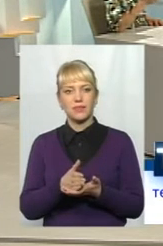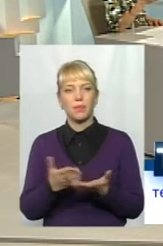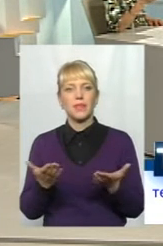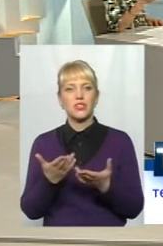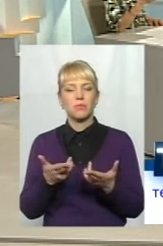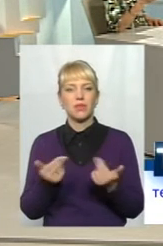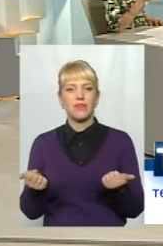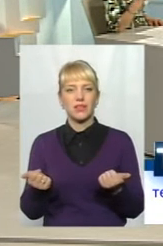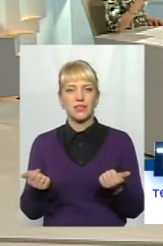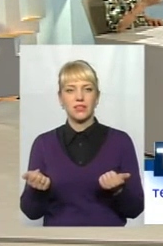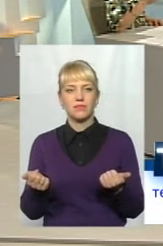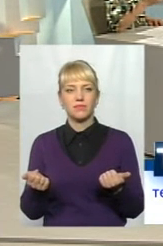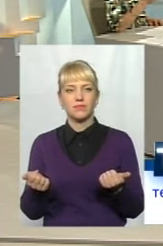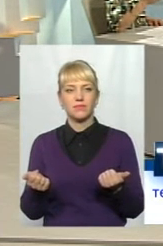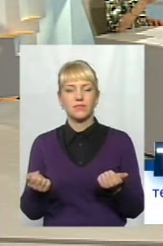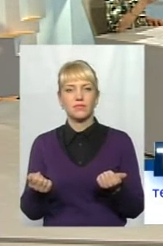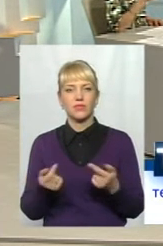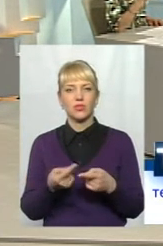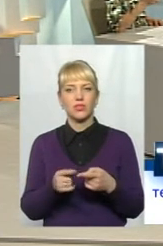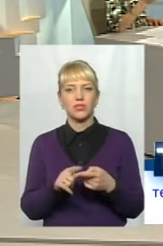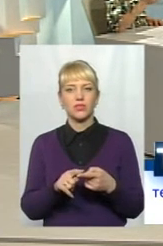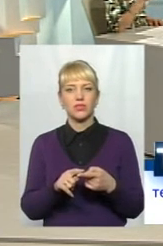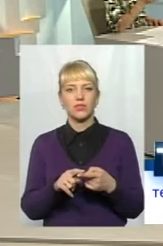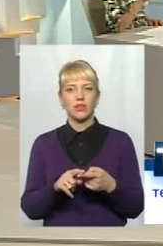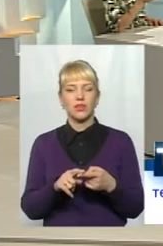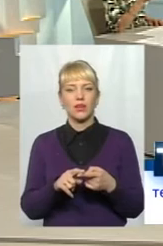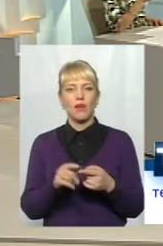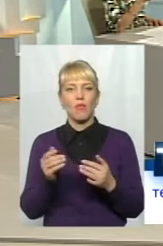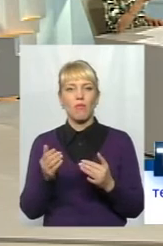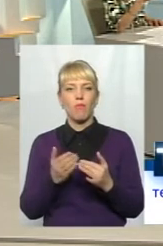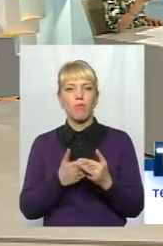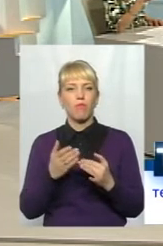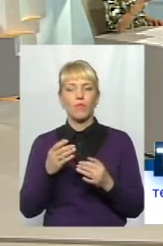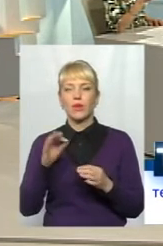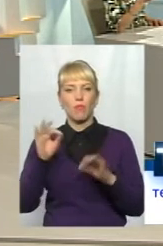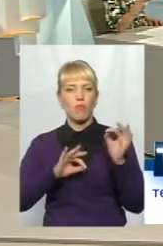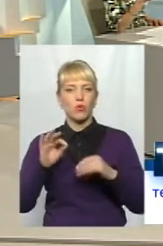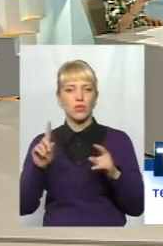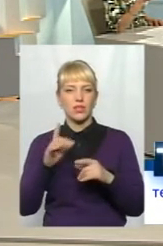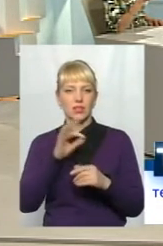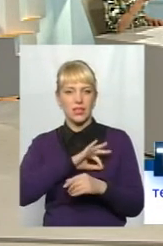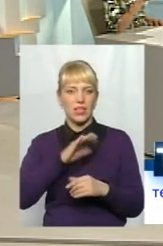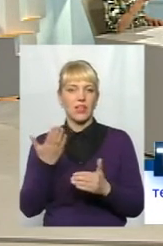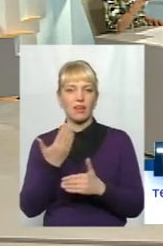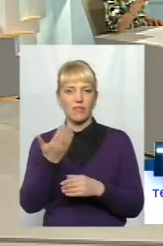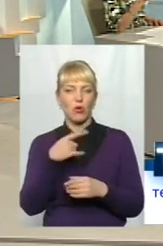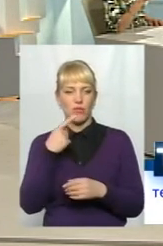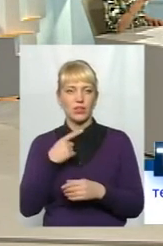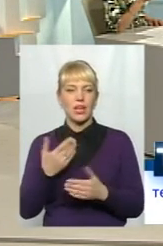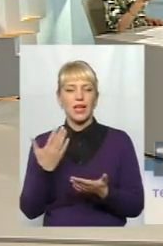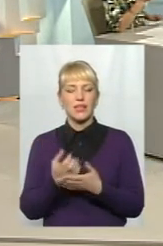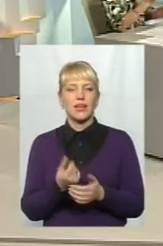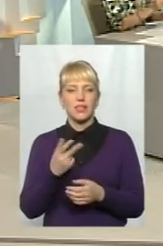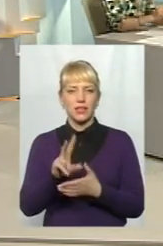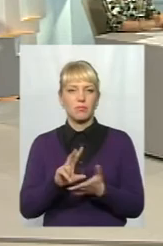підтвердити ті бонуси, про які будете говорити? Ну, як, скажімо, кілька прикладів я